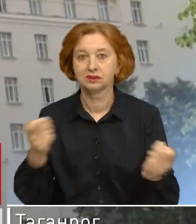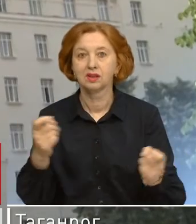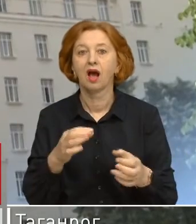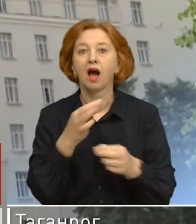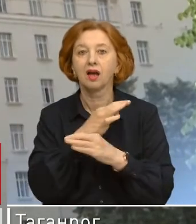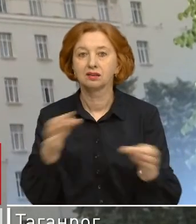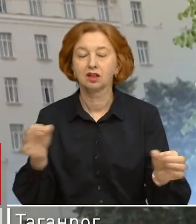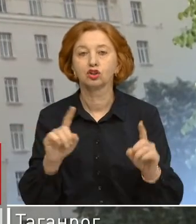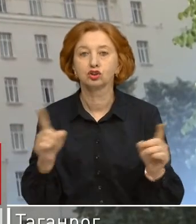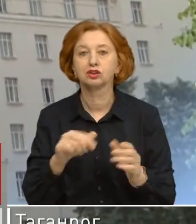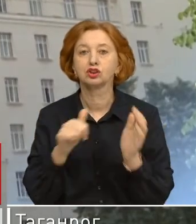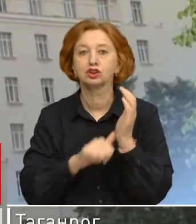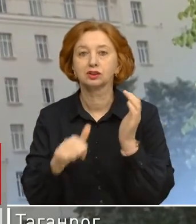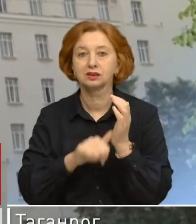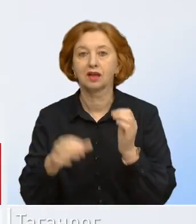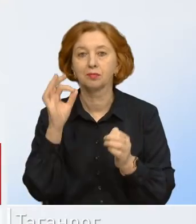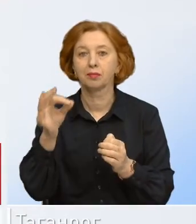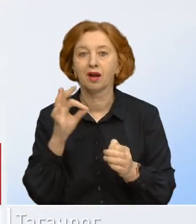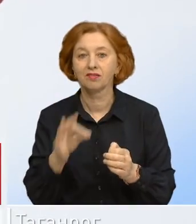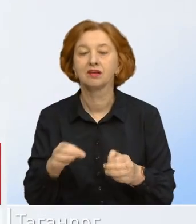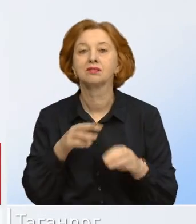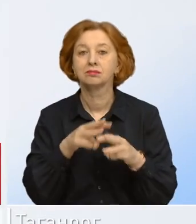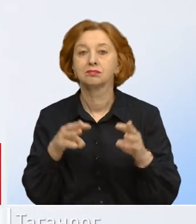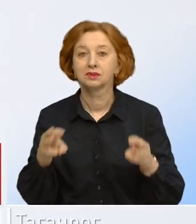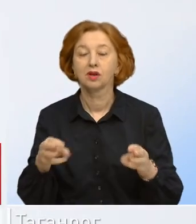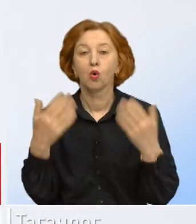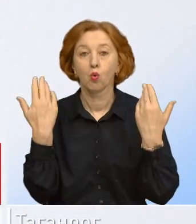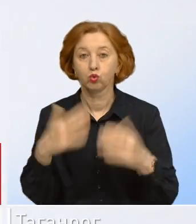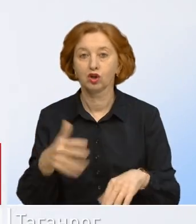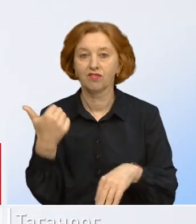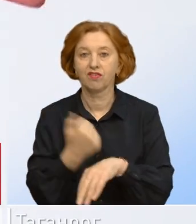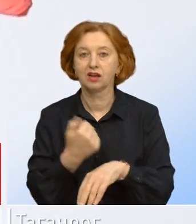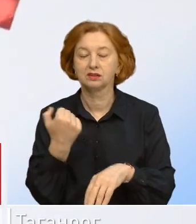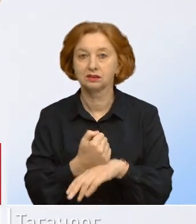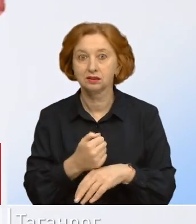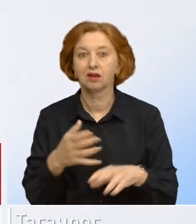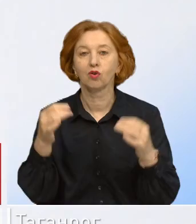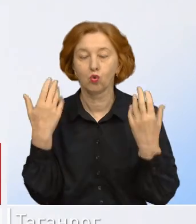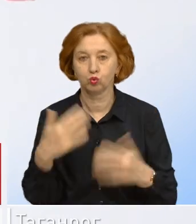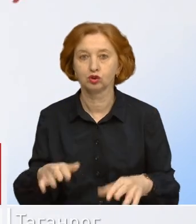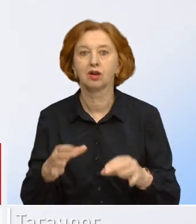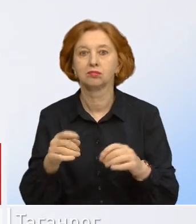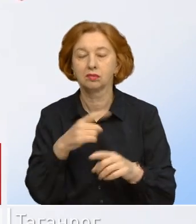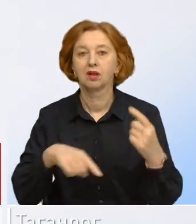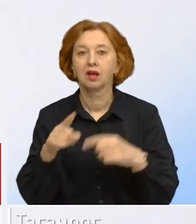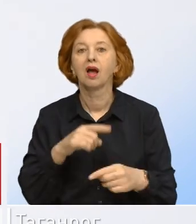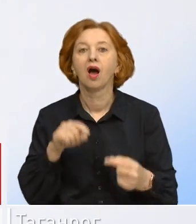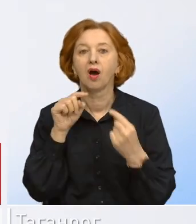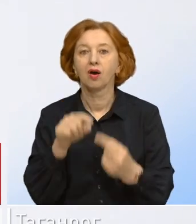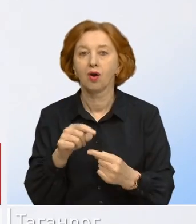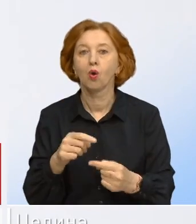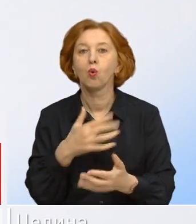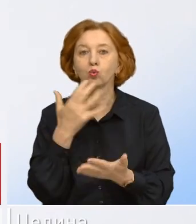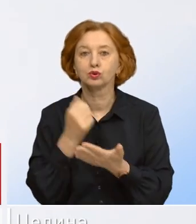заявил, что почти 60% чиновников уже вакцинированы. А если учитывать тех, у кого довольно высокий уровень антител, то